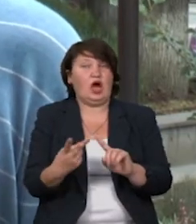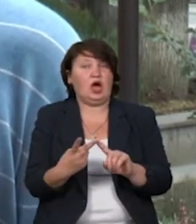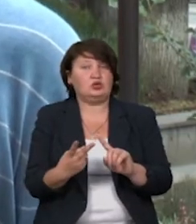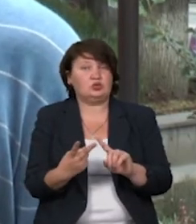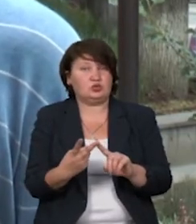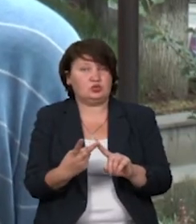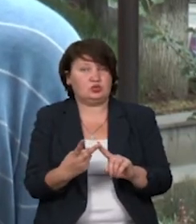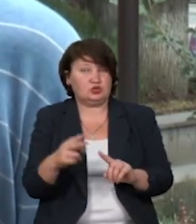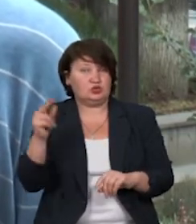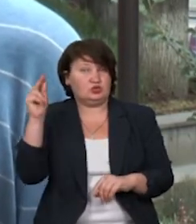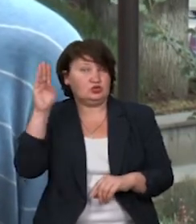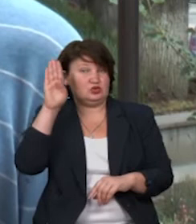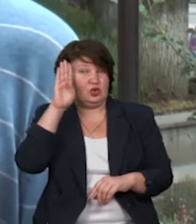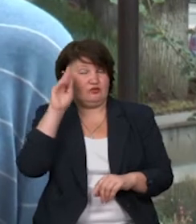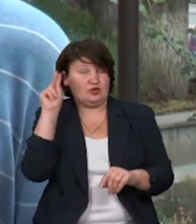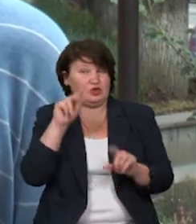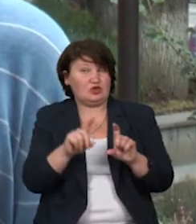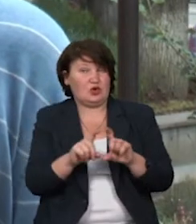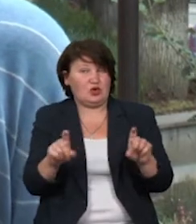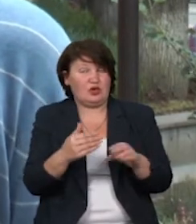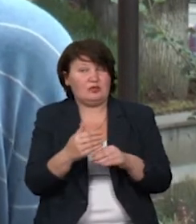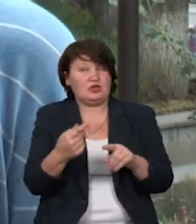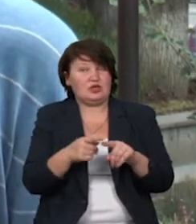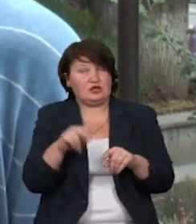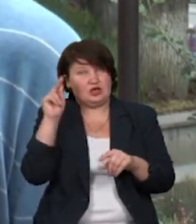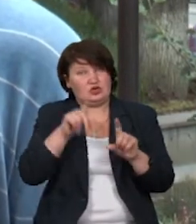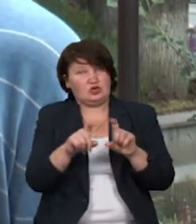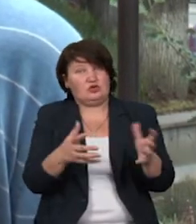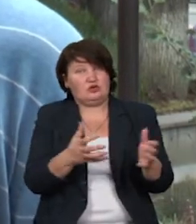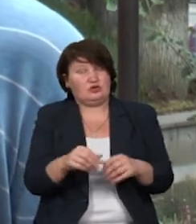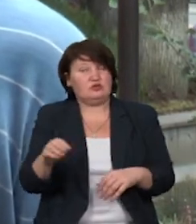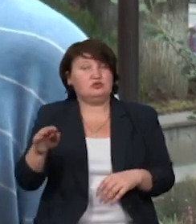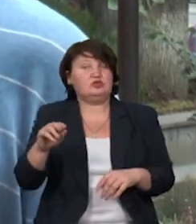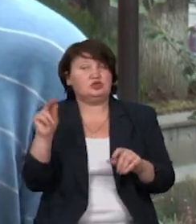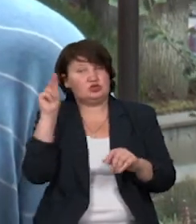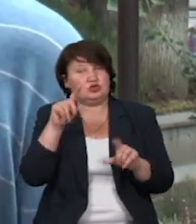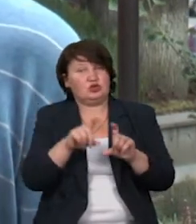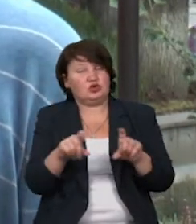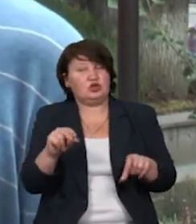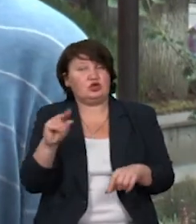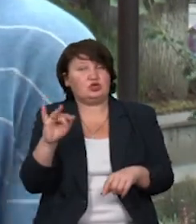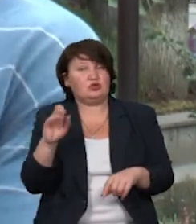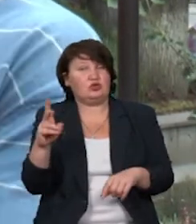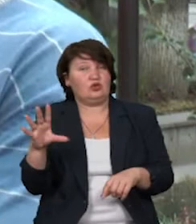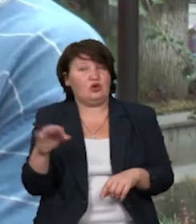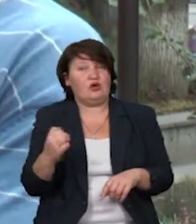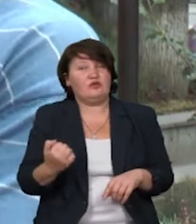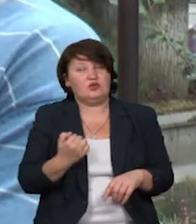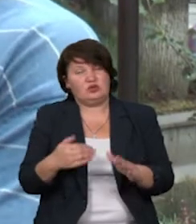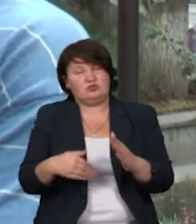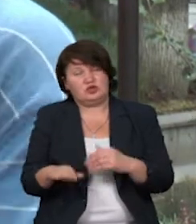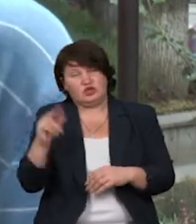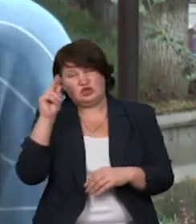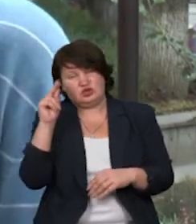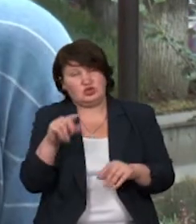чоловіча школа. Пізніше ця школа отримала ім'я школи Чацького. Потім військові забралися, і школа повністю